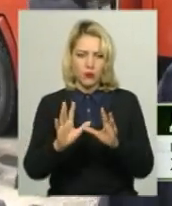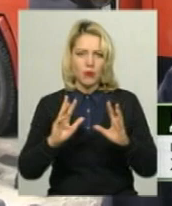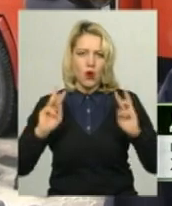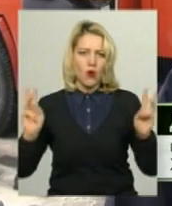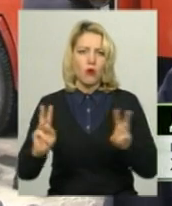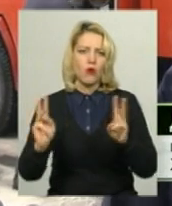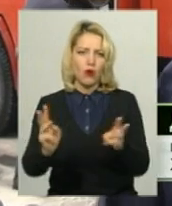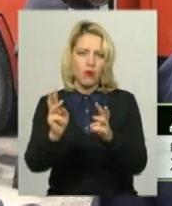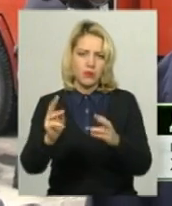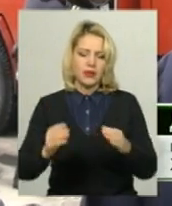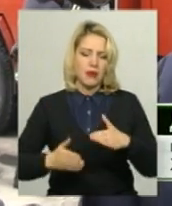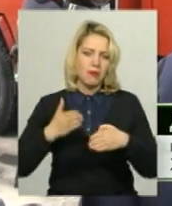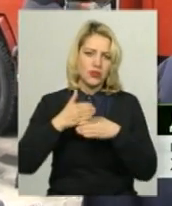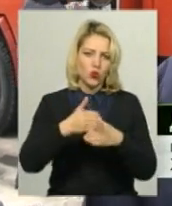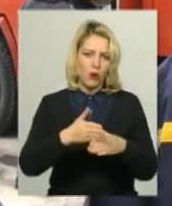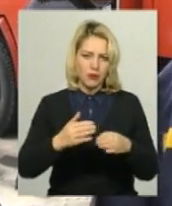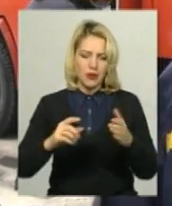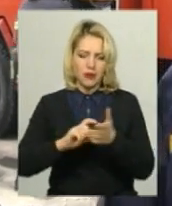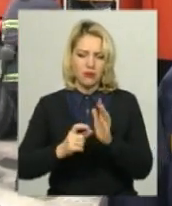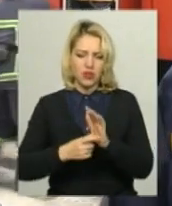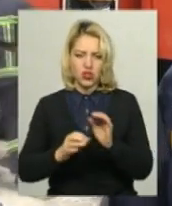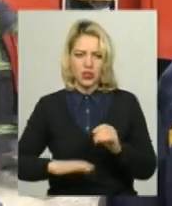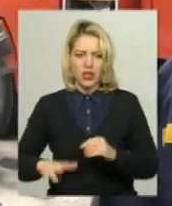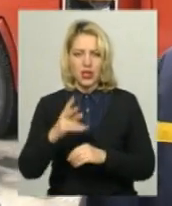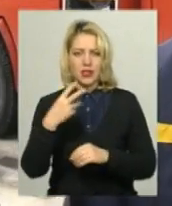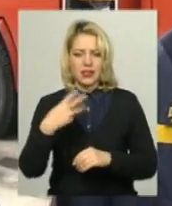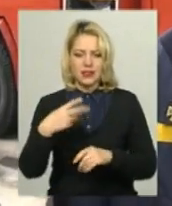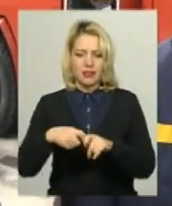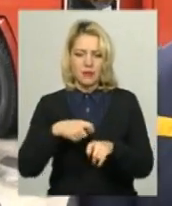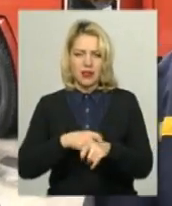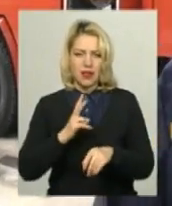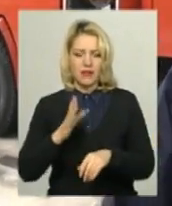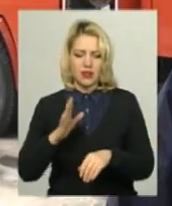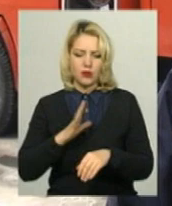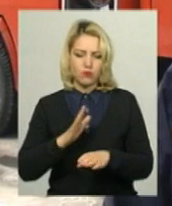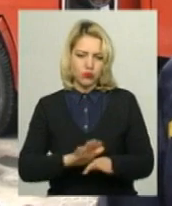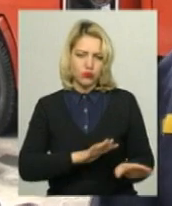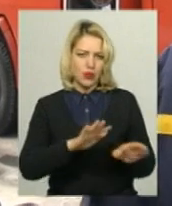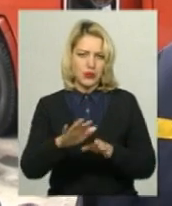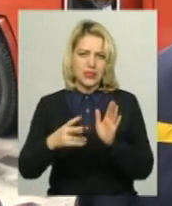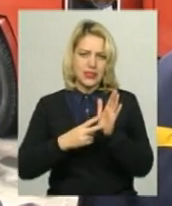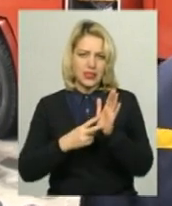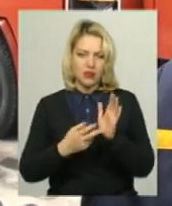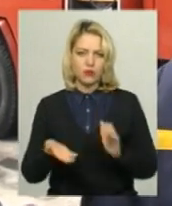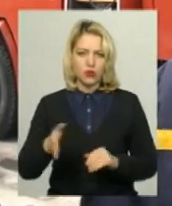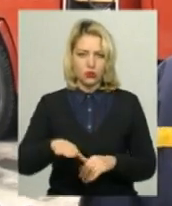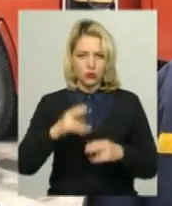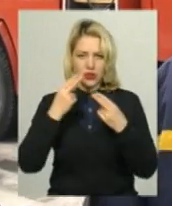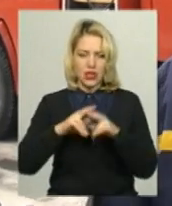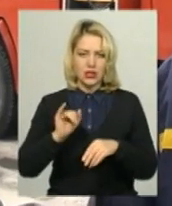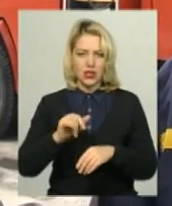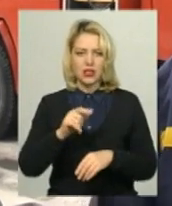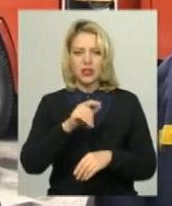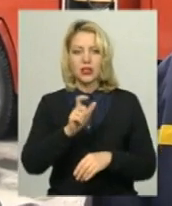підсобні приміщення на площі 30 метрів квадратних. До місця пожежі було направлено 7 одиниць техніки та 30 чоловік особового складу.